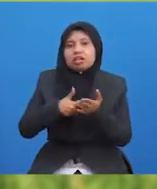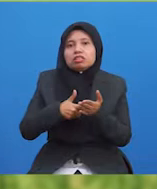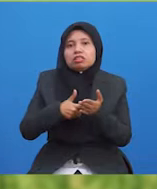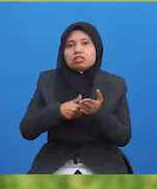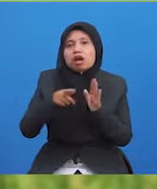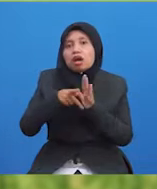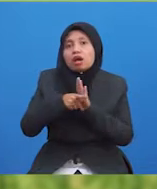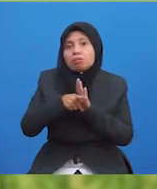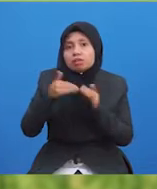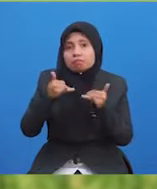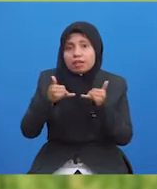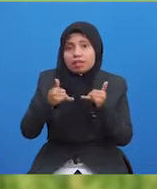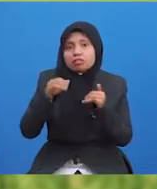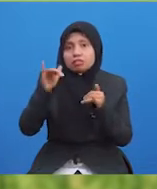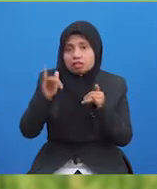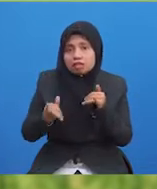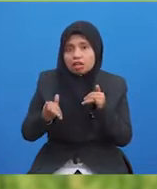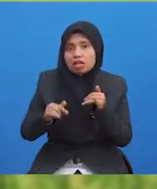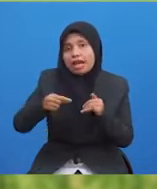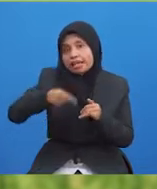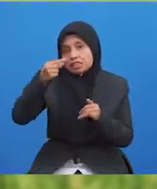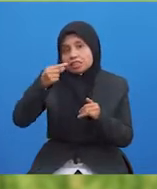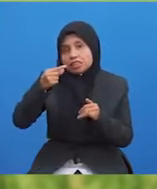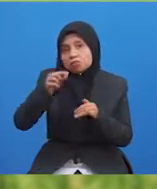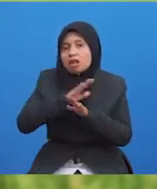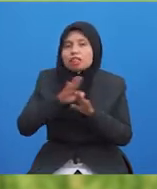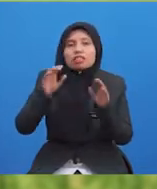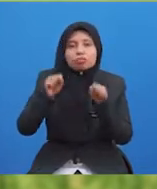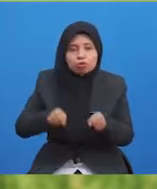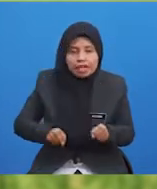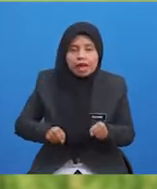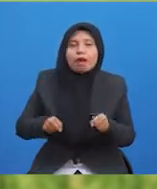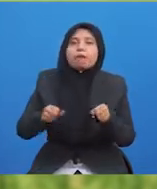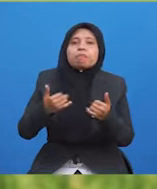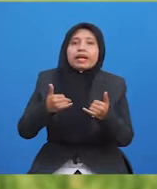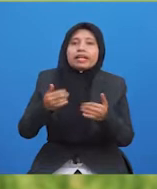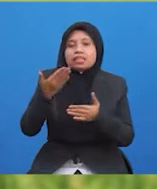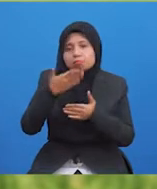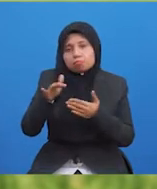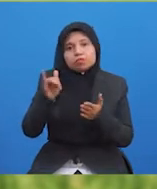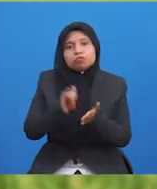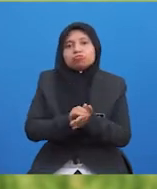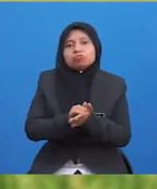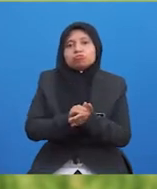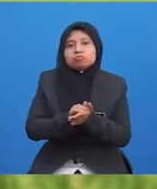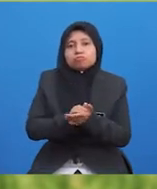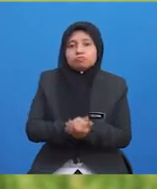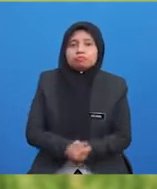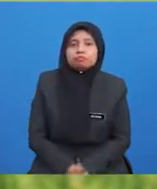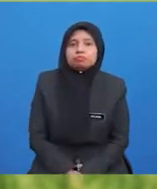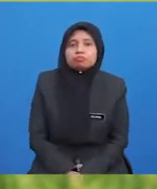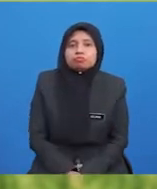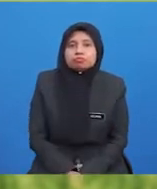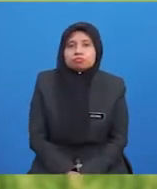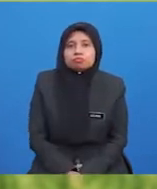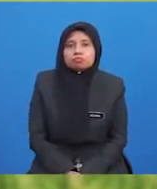Pemain yang melakukan keagresifan akan digantung dari pertanding bagi satu tempoh yang tertentu.